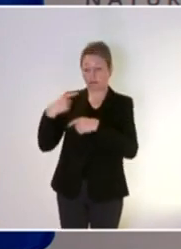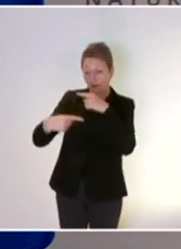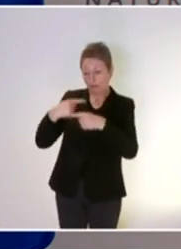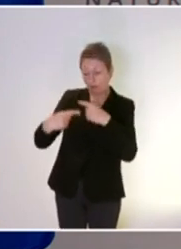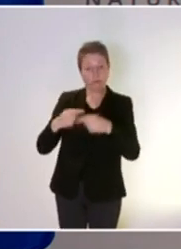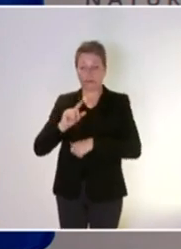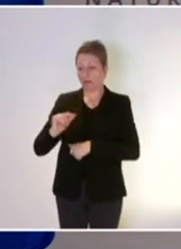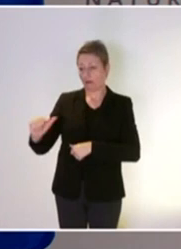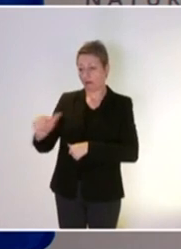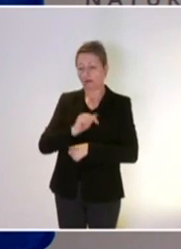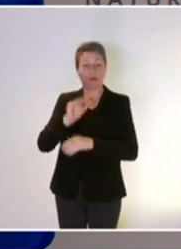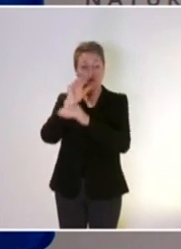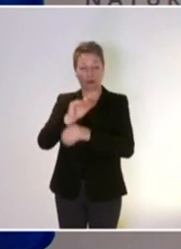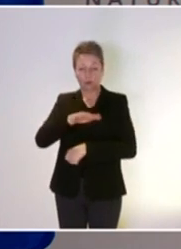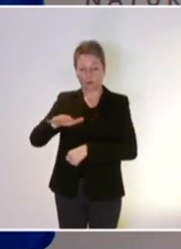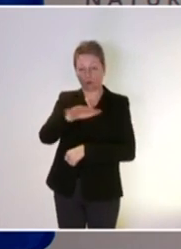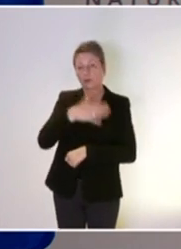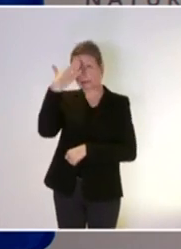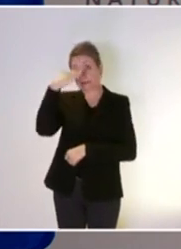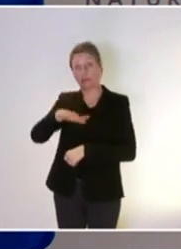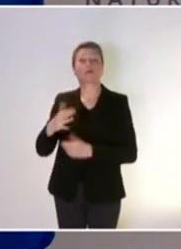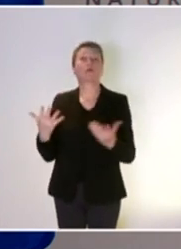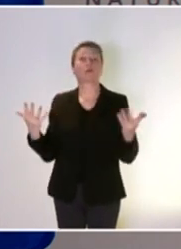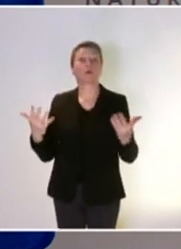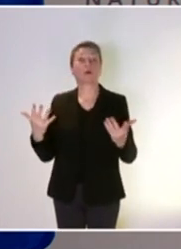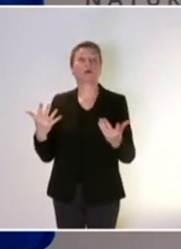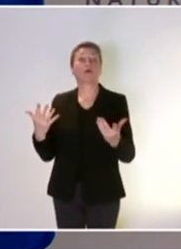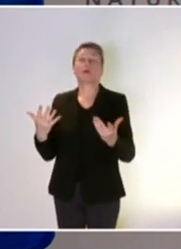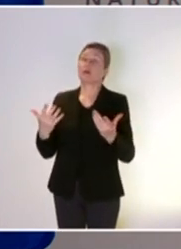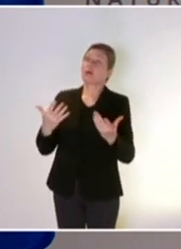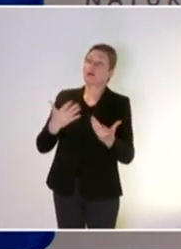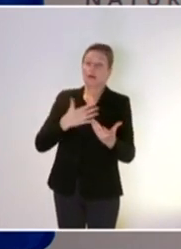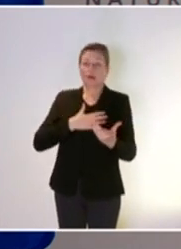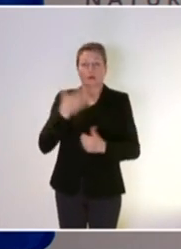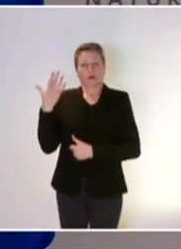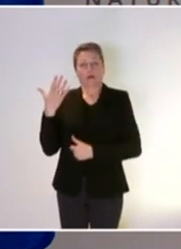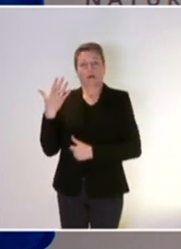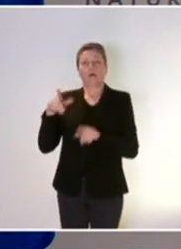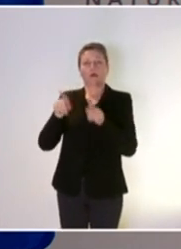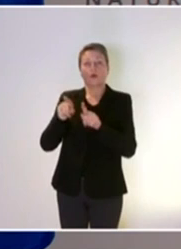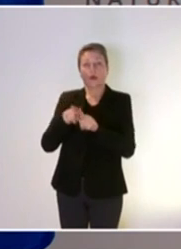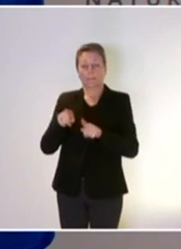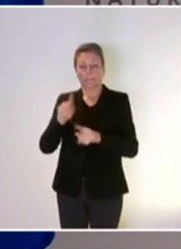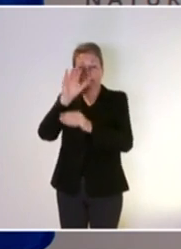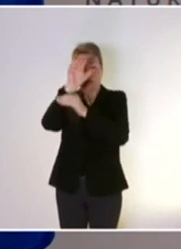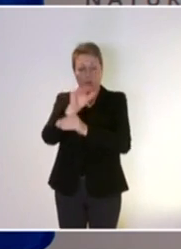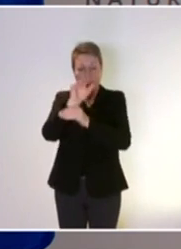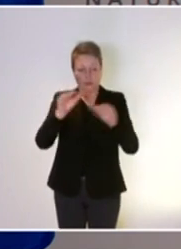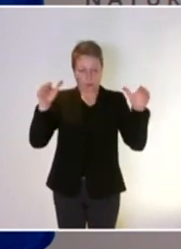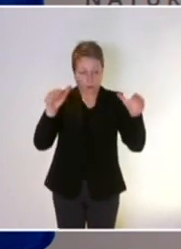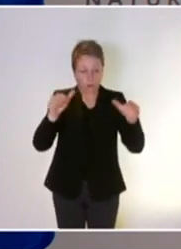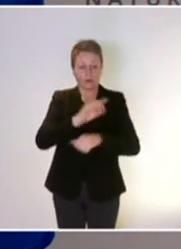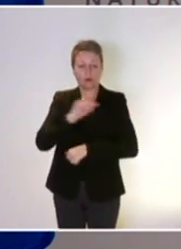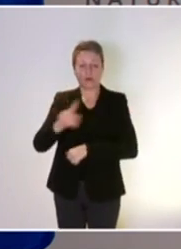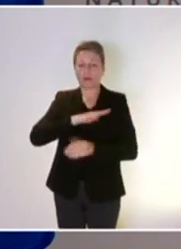ces espaces protégés. Parce que vous savez que l'enjeu n'est plus, et c'est heureux, une mise sous cloche. Ce que l'on essaye de faire aujourd'hui, c'est le plus largement